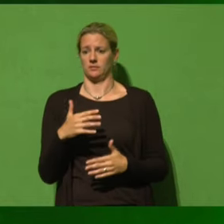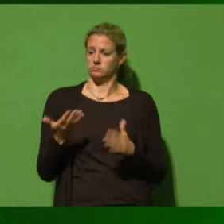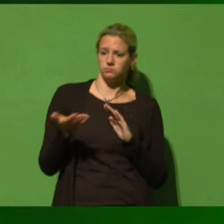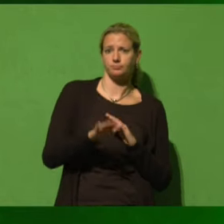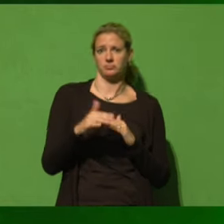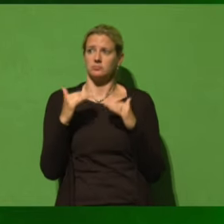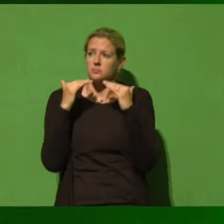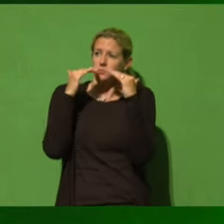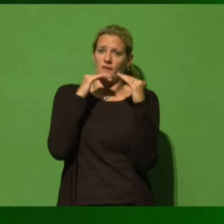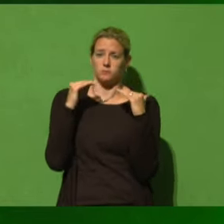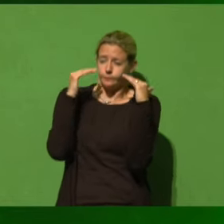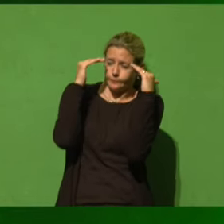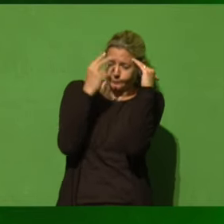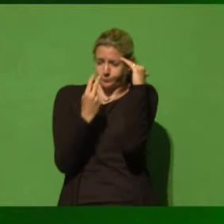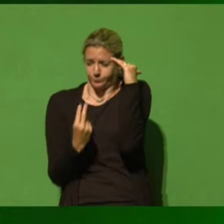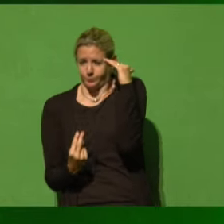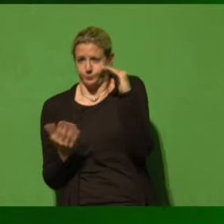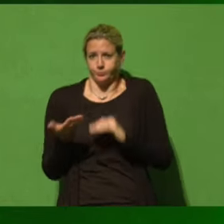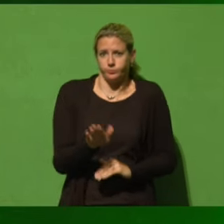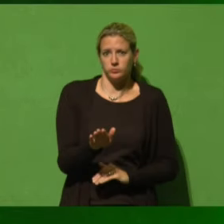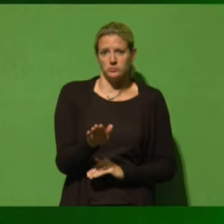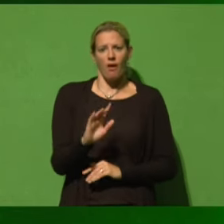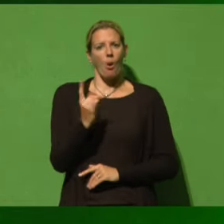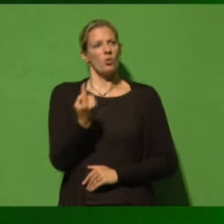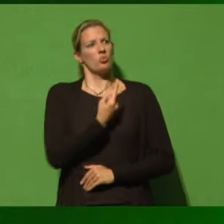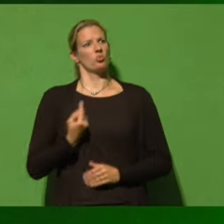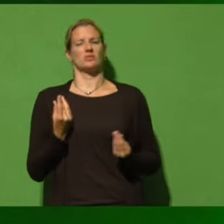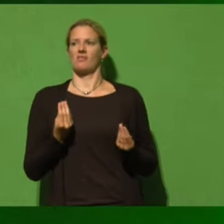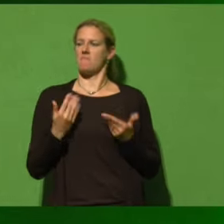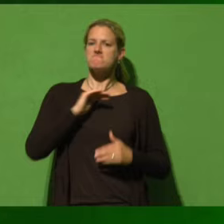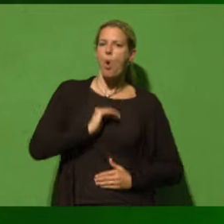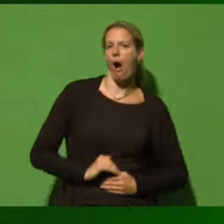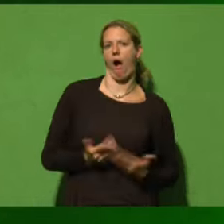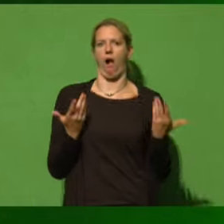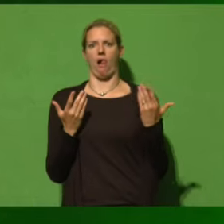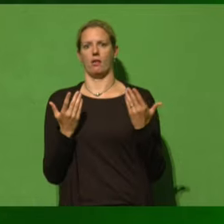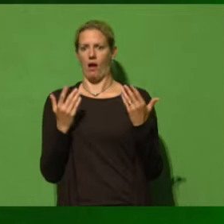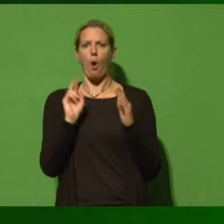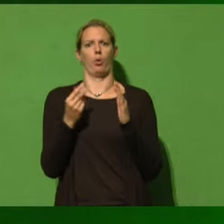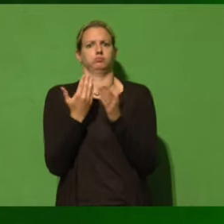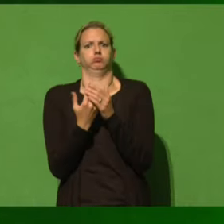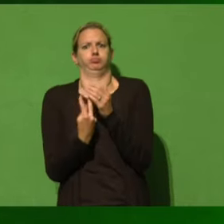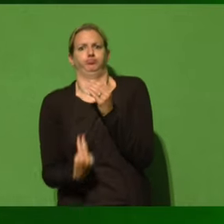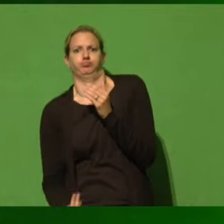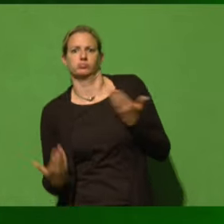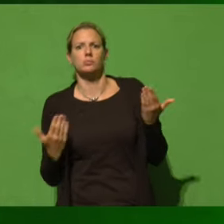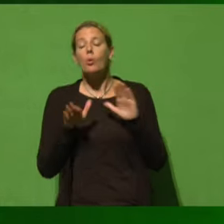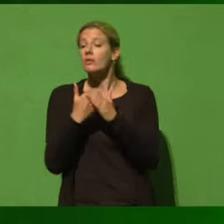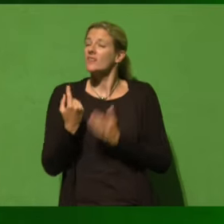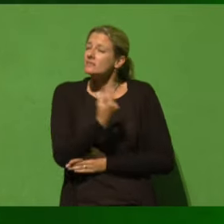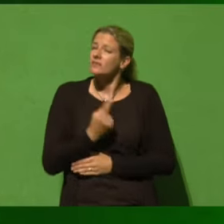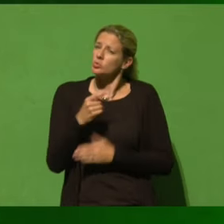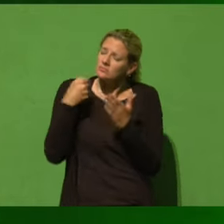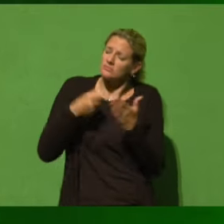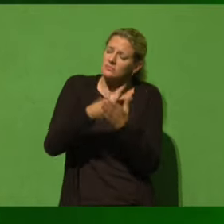da ertrinkt und der nicht gerettet wird, ertrinken auch unsere Werte, gehen unsere Werte mit unter und deshalb lasst uns ganz, ganz intensiv dafür